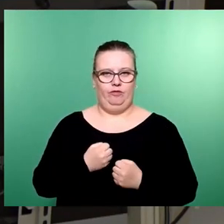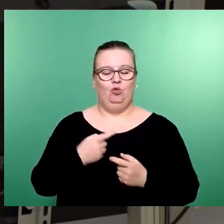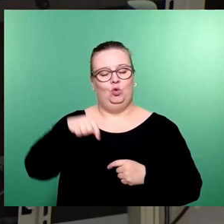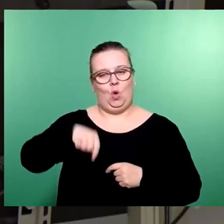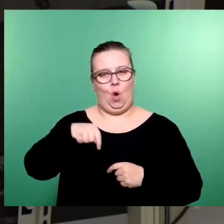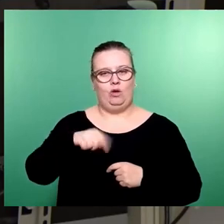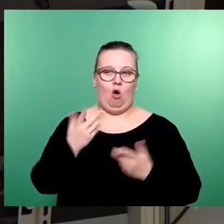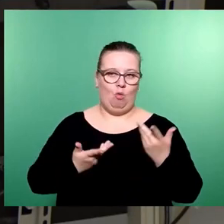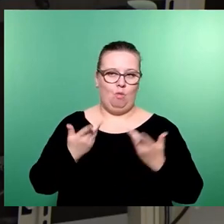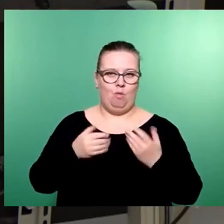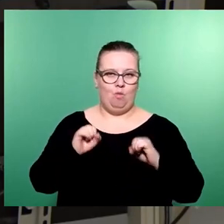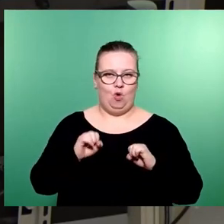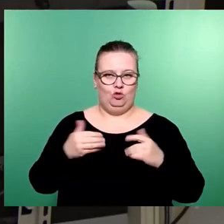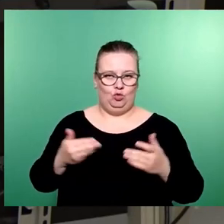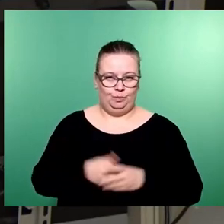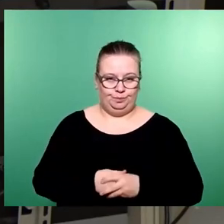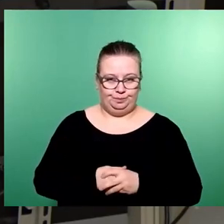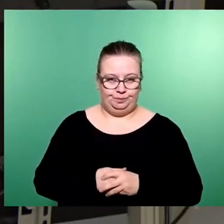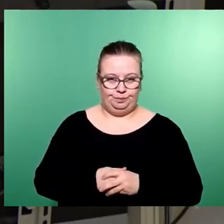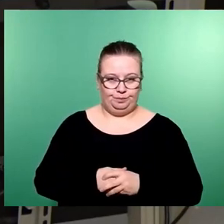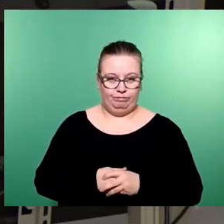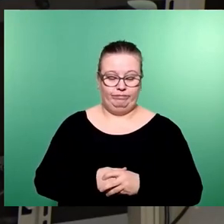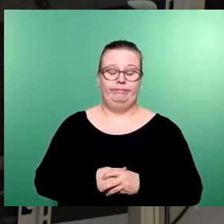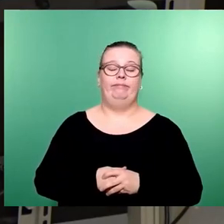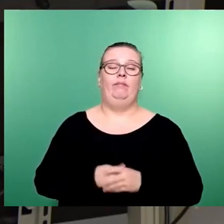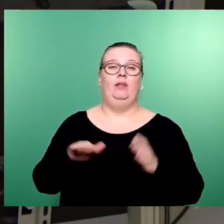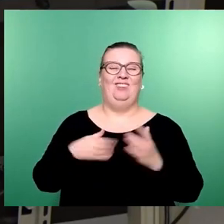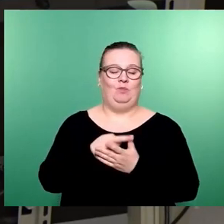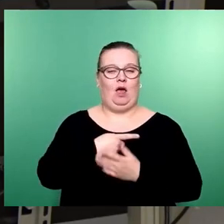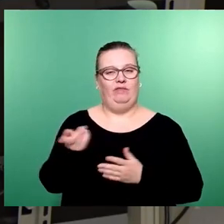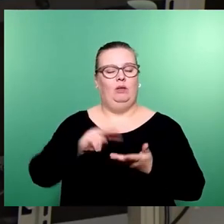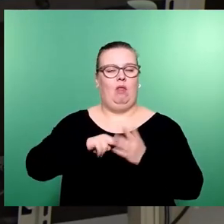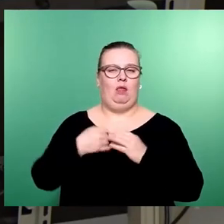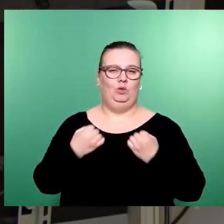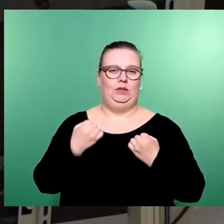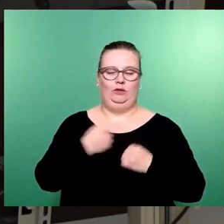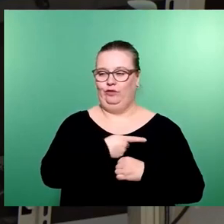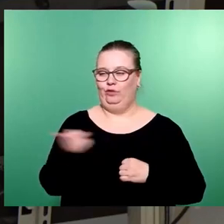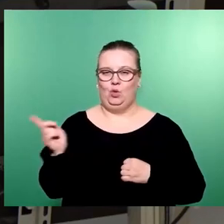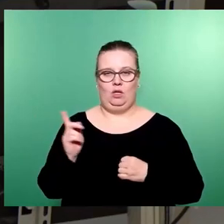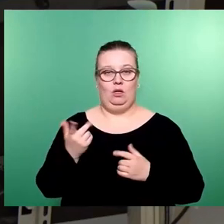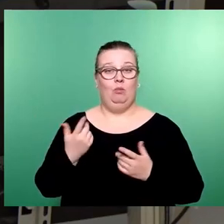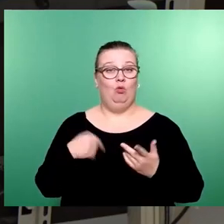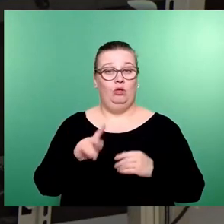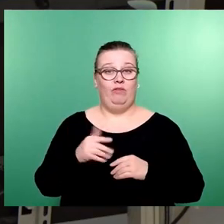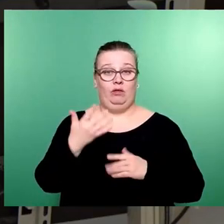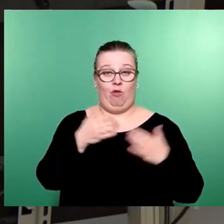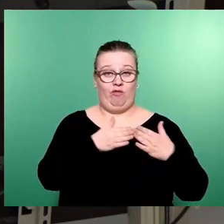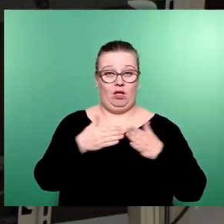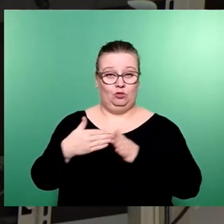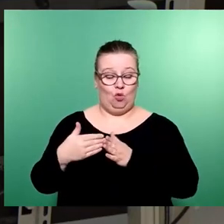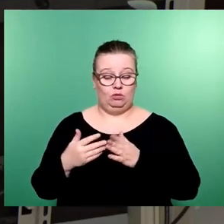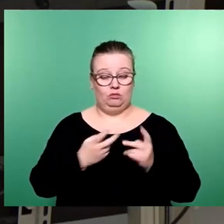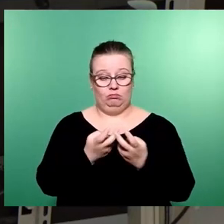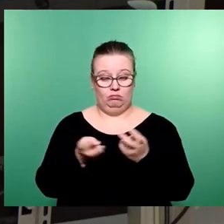aller Voraussicht nach ebenso tun. Es gibt allen Beteiligten Planungssicherheit. Was passiert, wenn fünf Fraktionen sich zu Haushaltsverhandlungen